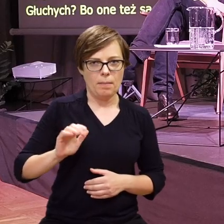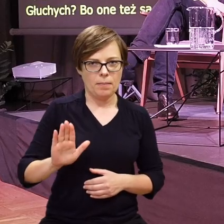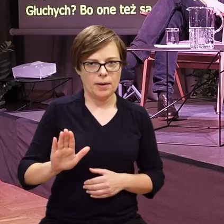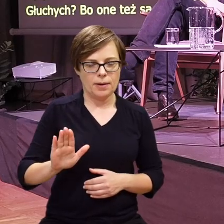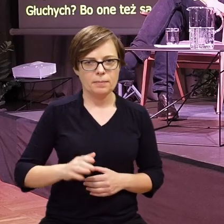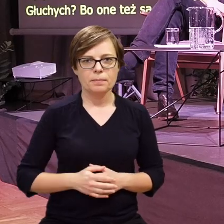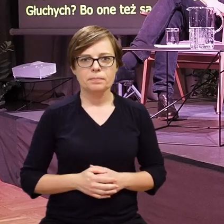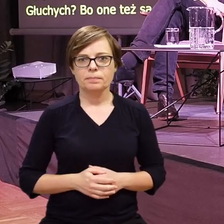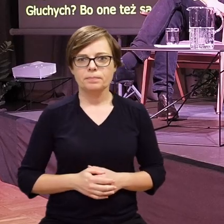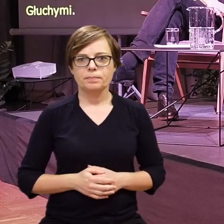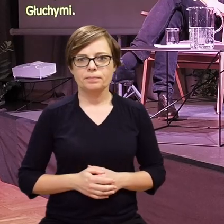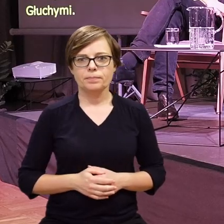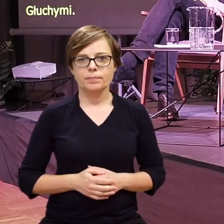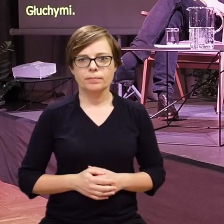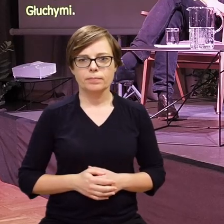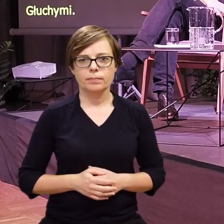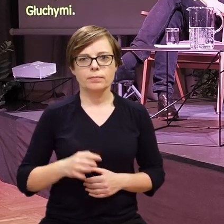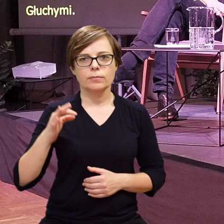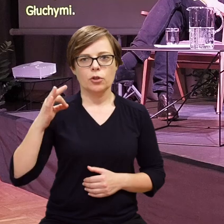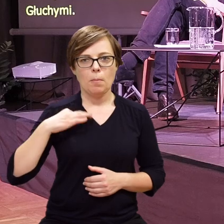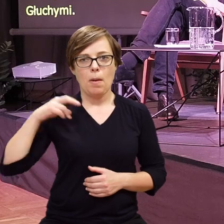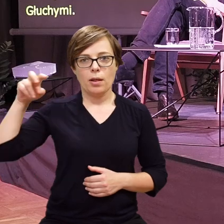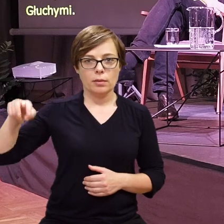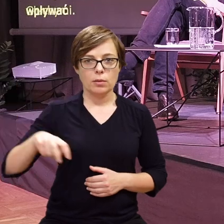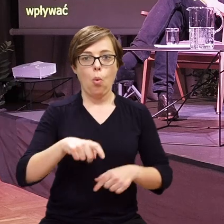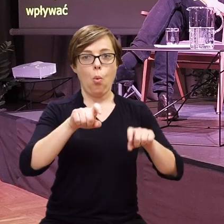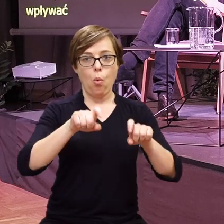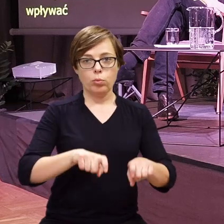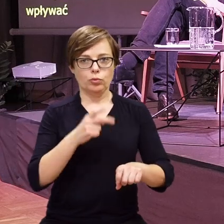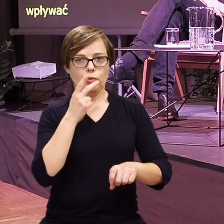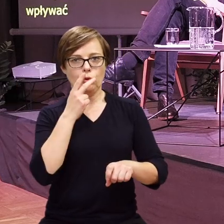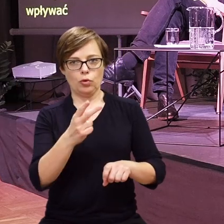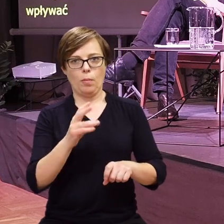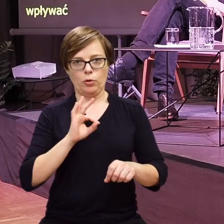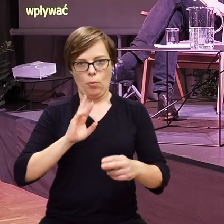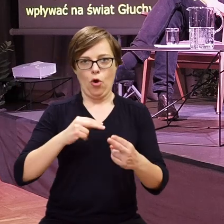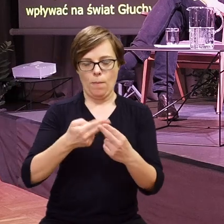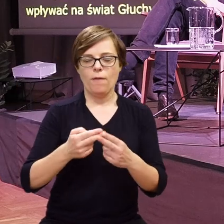ciekawe pytanie. Tak, poczekamy, żeby pan mógł zobaczyć odpowiedź.